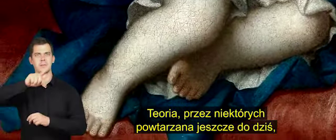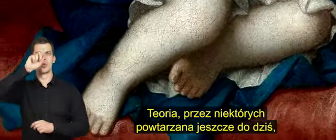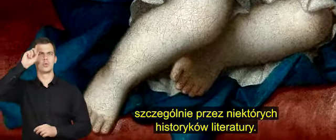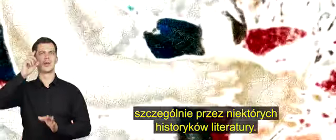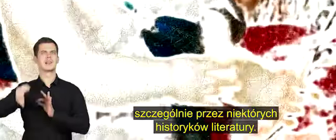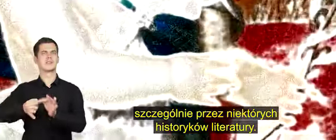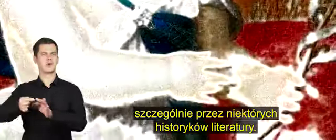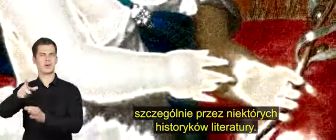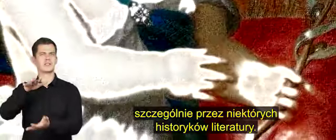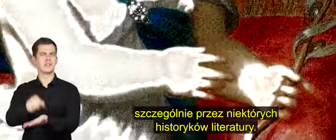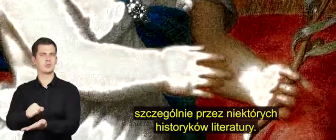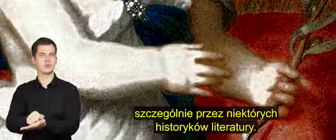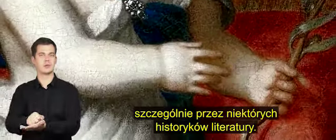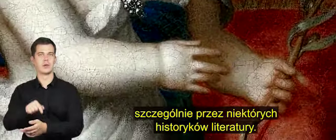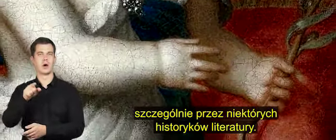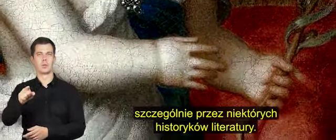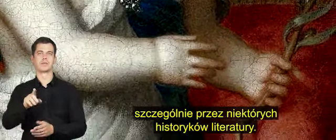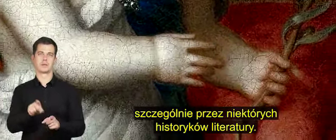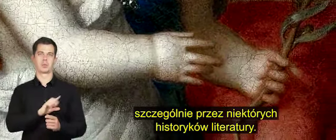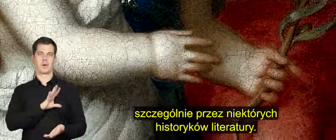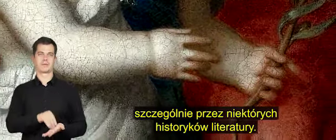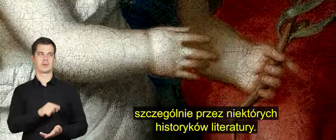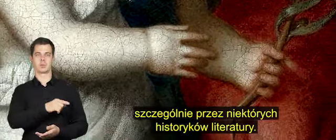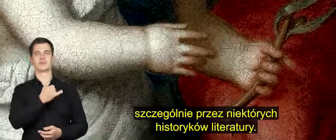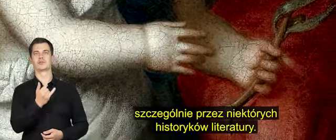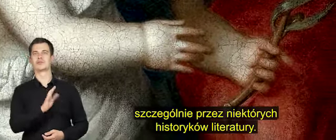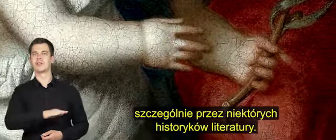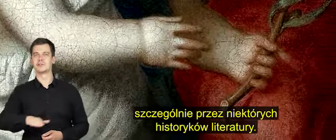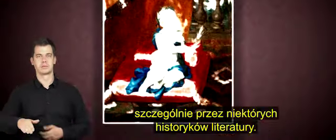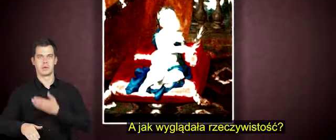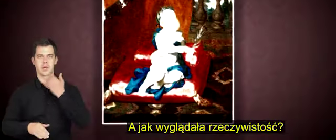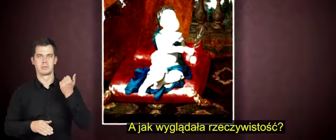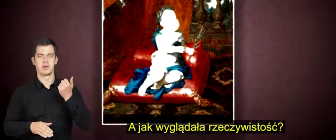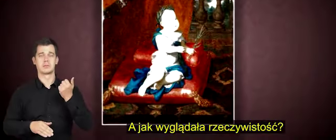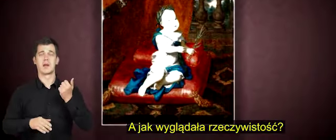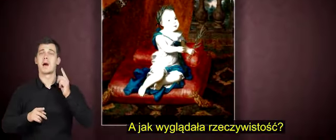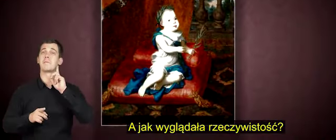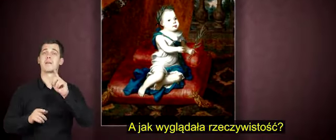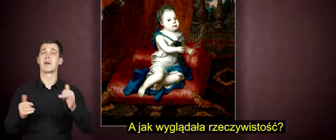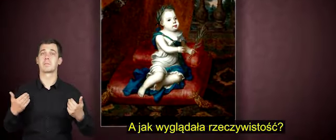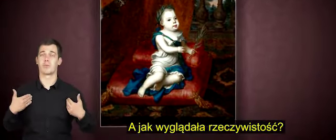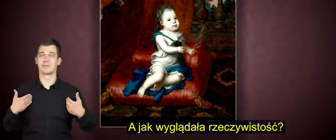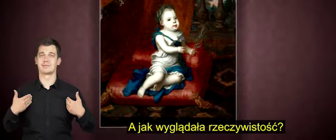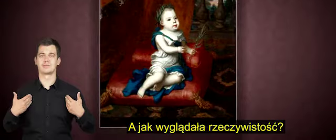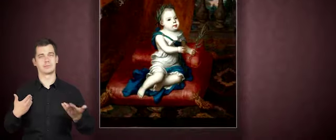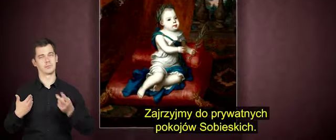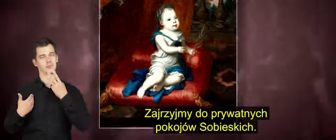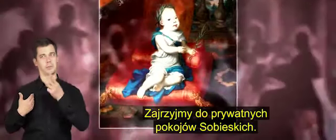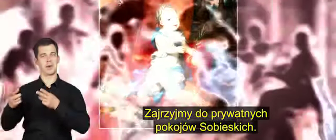niektórych, szczególnie historyków literatury, powtarzana. A jak wyglądała rzeczywistość?